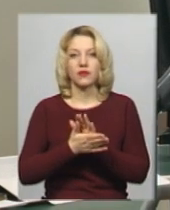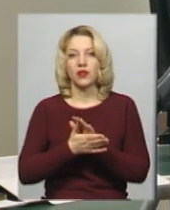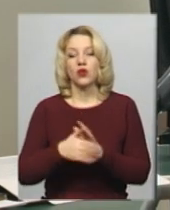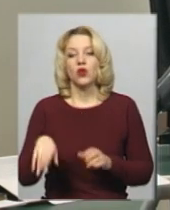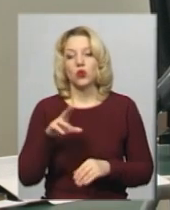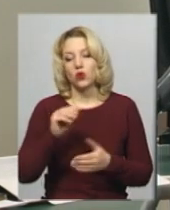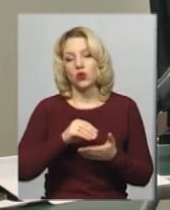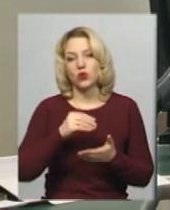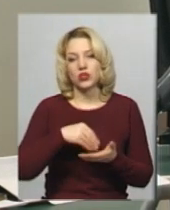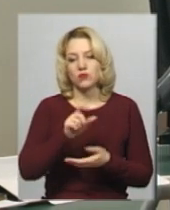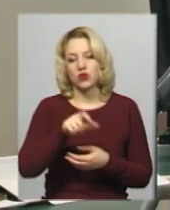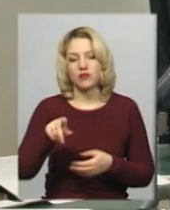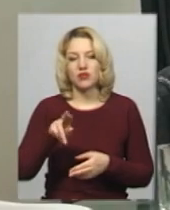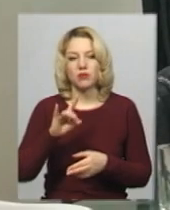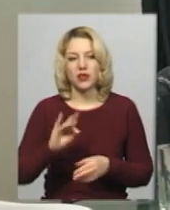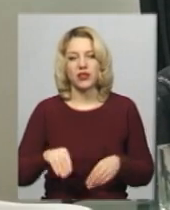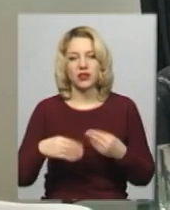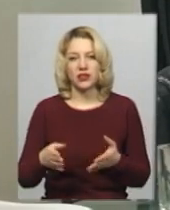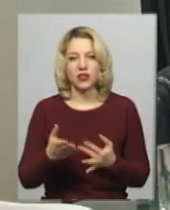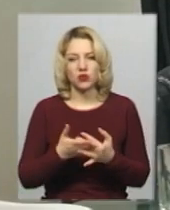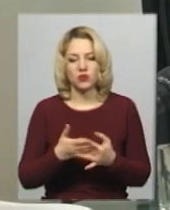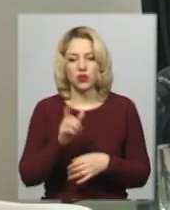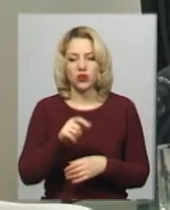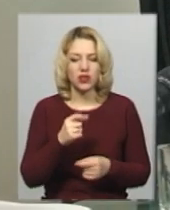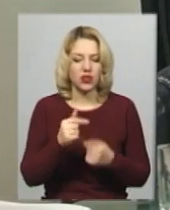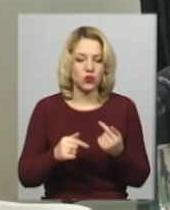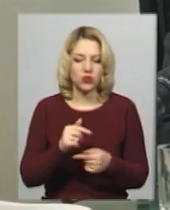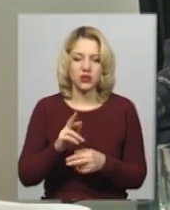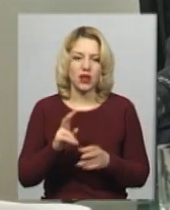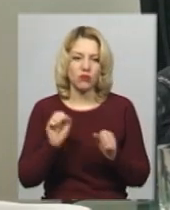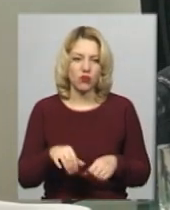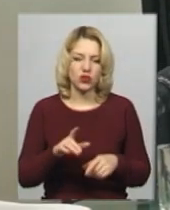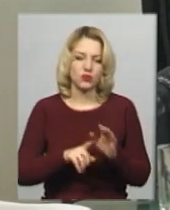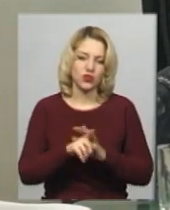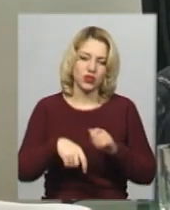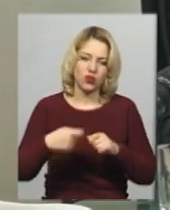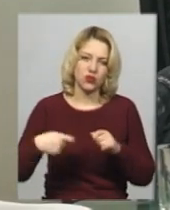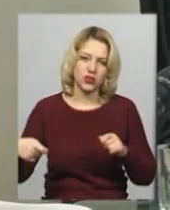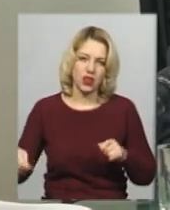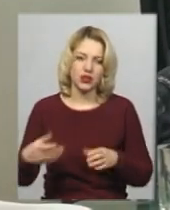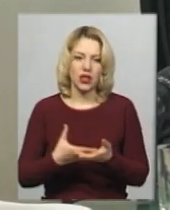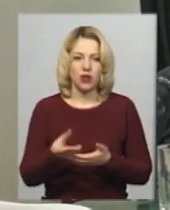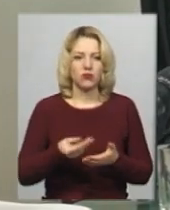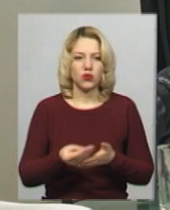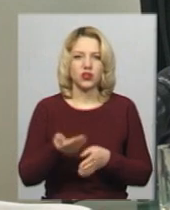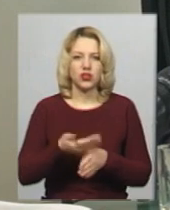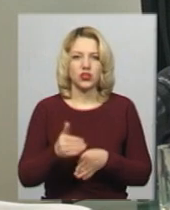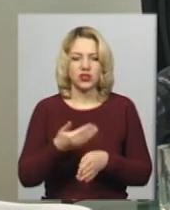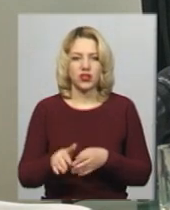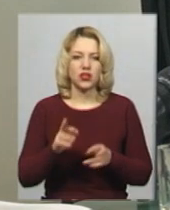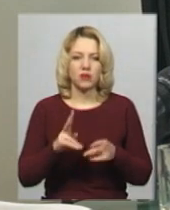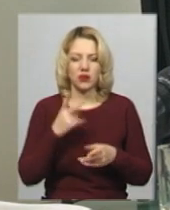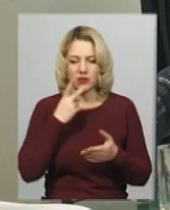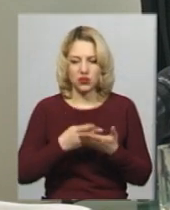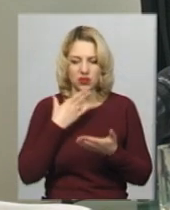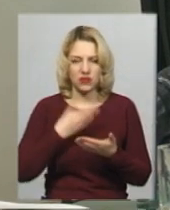споживачів при наданні субсидій. Людина викручується як може, вона починає розтягувати, платити частинами, виходячи з своїх